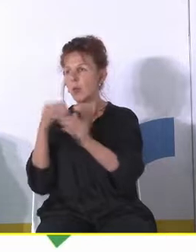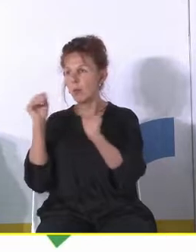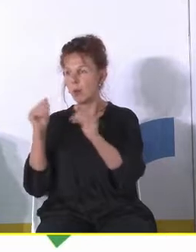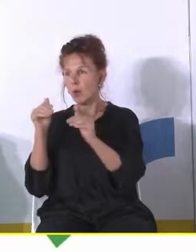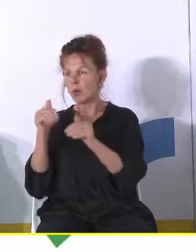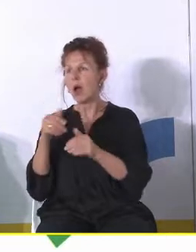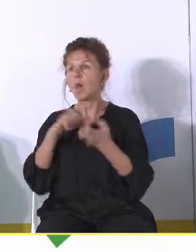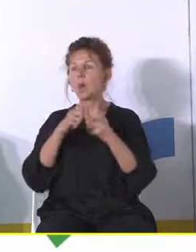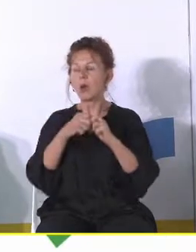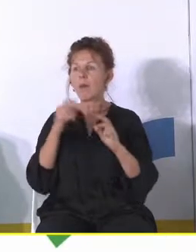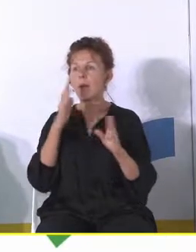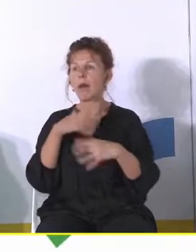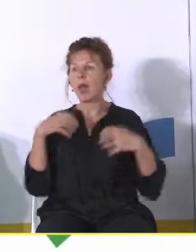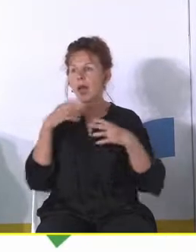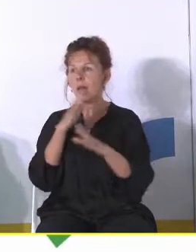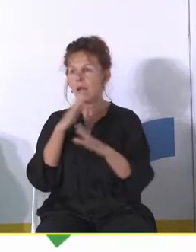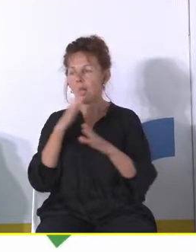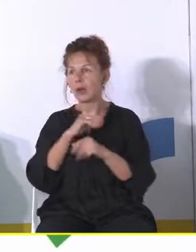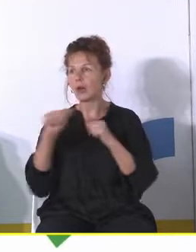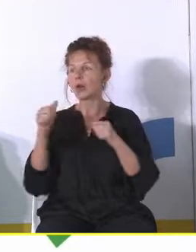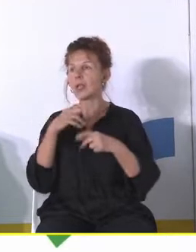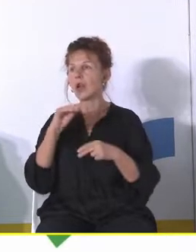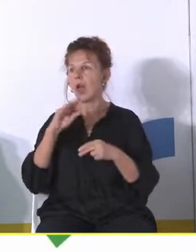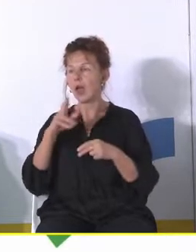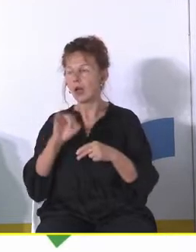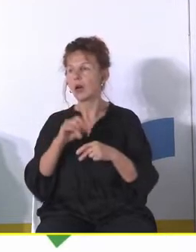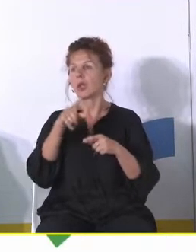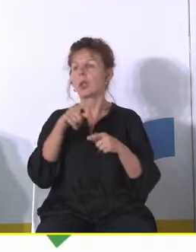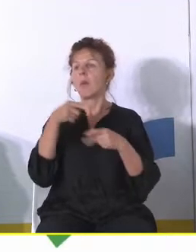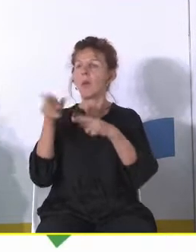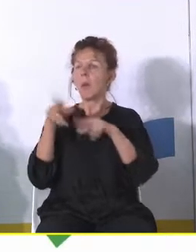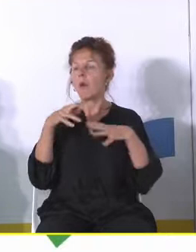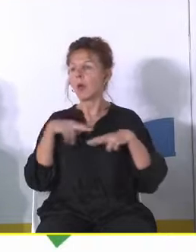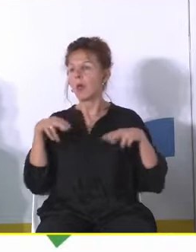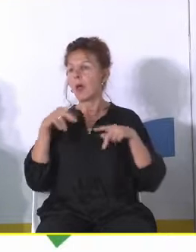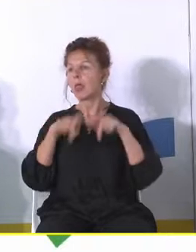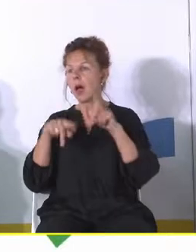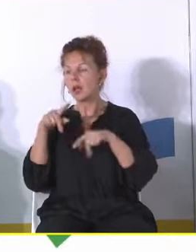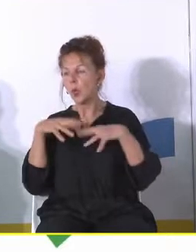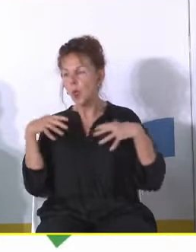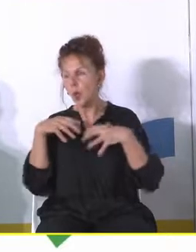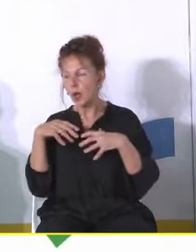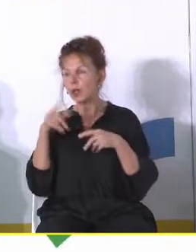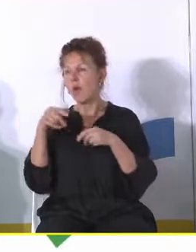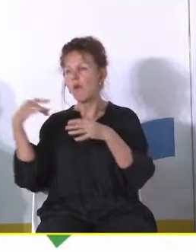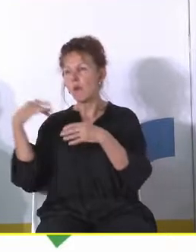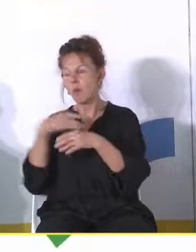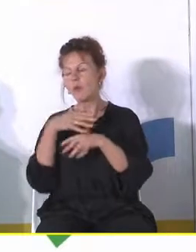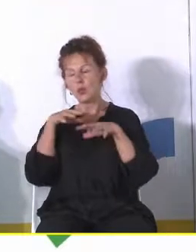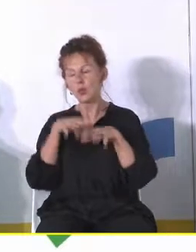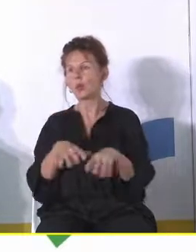ekologiczny i powrót do natury i to są te czynniki które mają no duży wpływ dziękuję